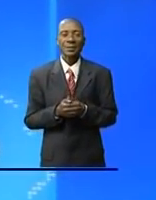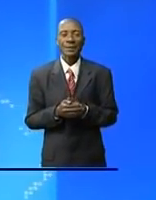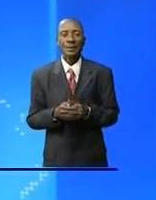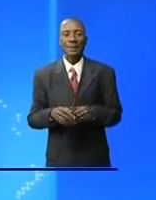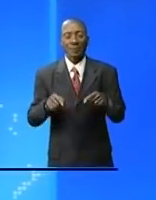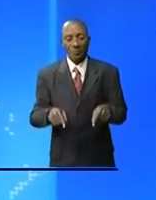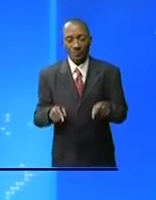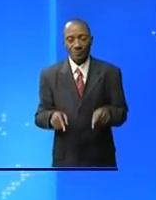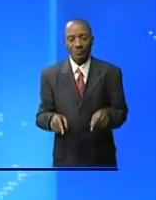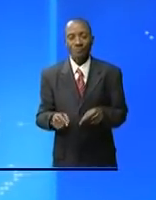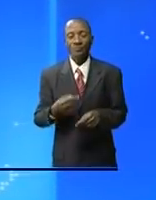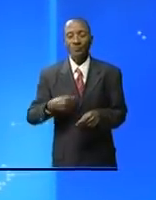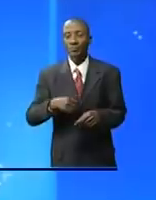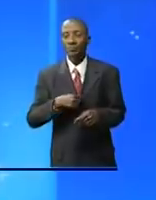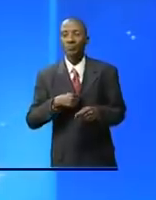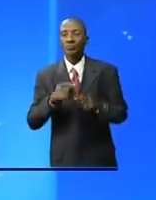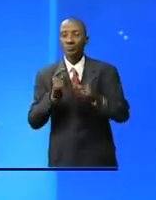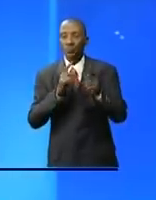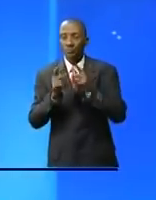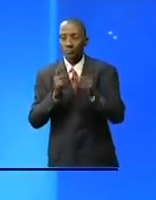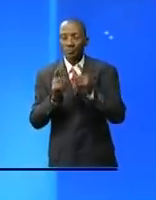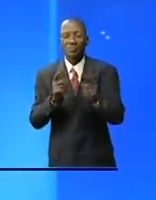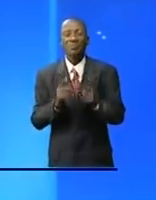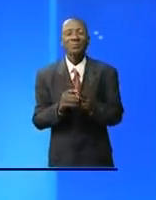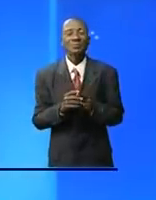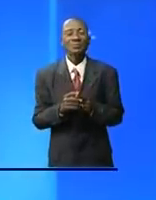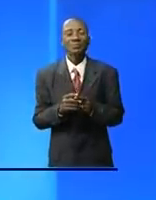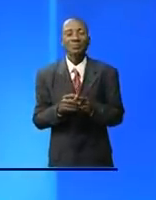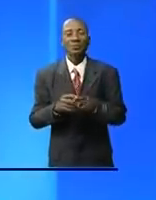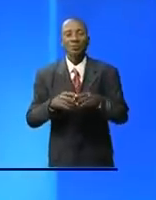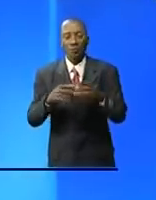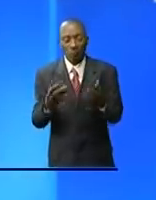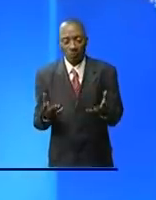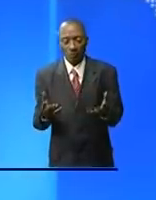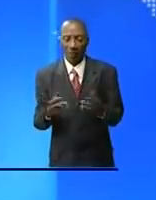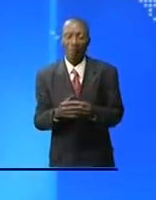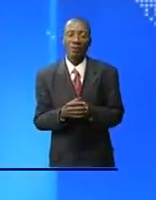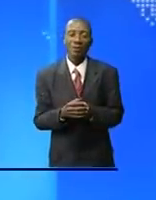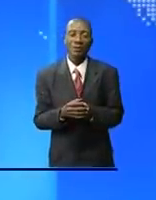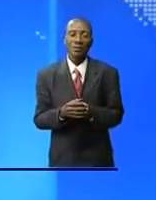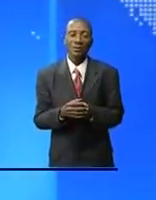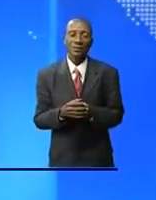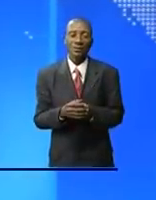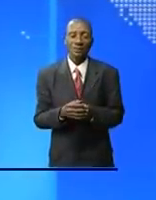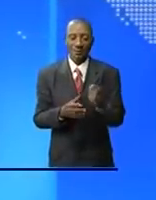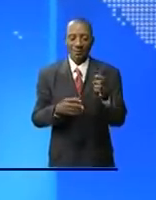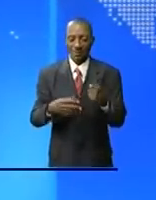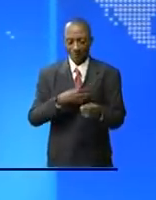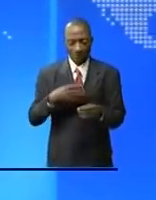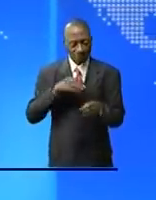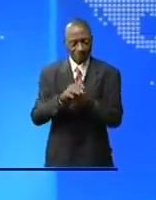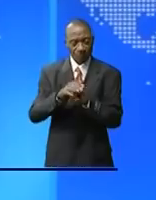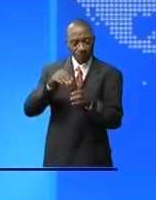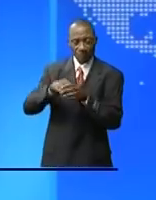otage après leur accouchement faute de moyens ces femmes ont vu leur facture être payée les orphelins quant à eux ont